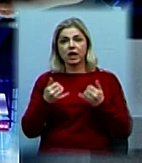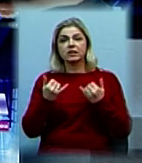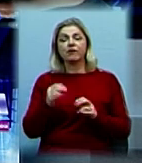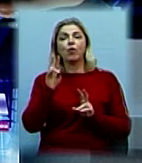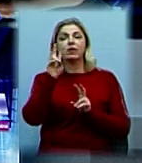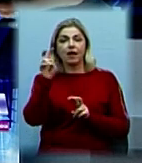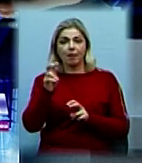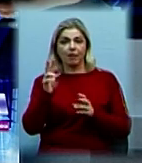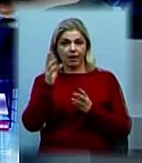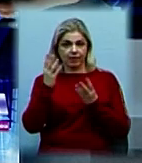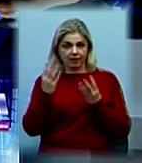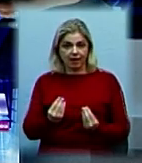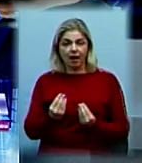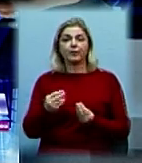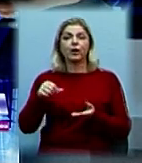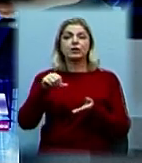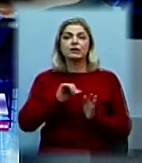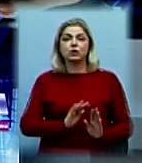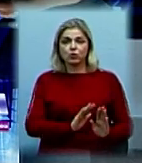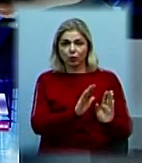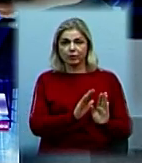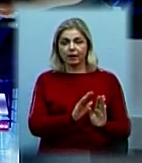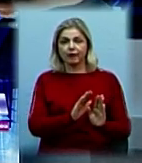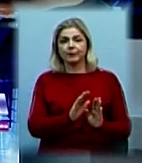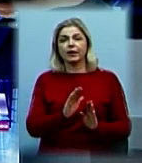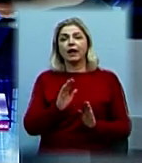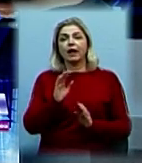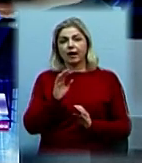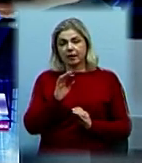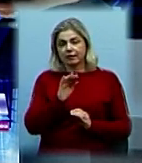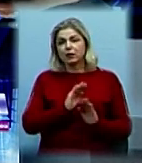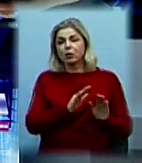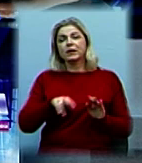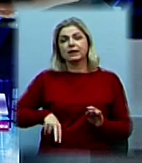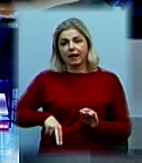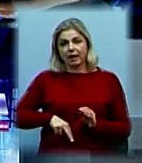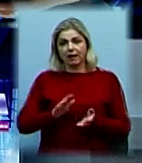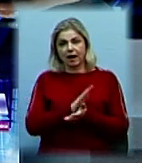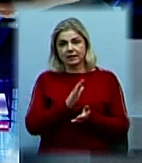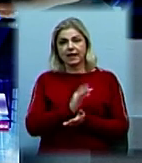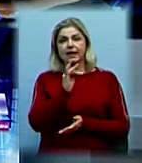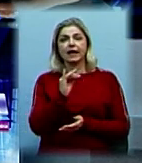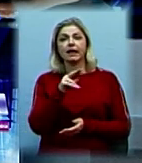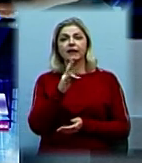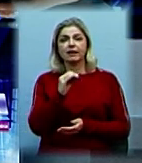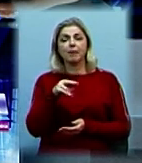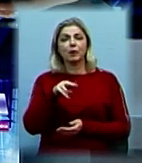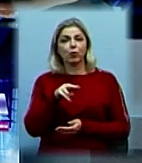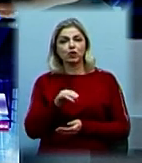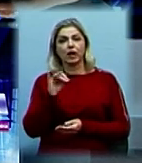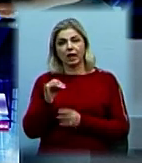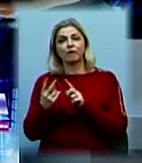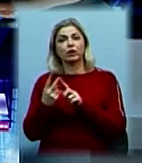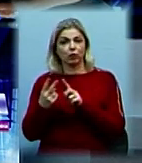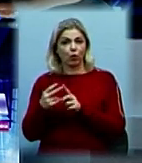Андрій Тюрін, заступник головного редактора газети «Рідний прибужжя» та Ярослав Чепурний, журналіст інтернет-видання «Центр журналістських